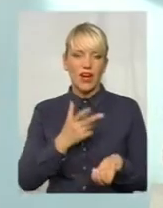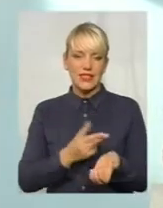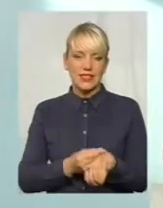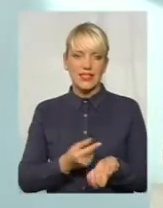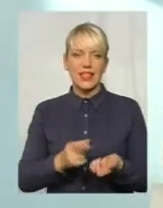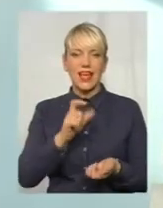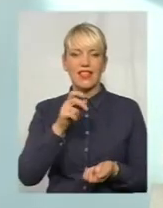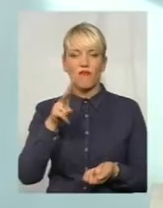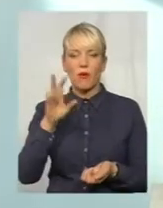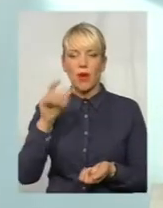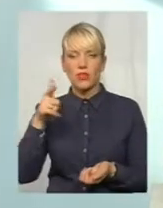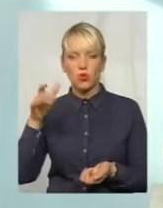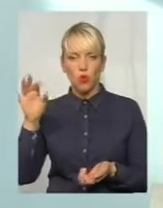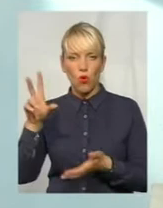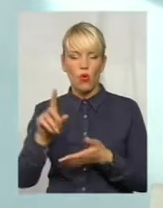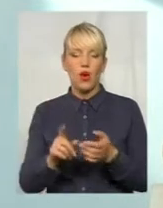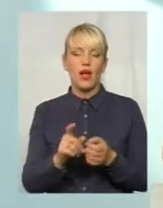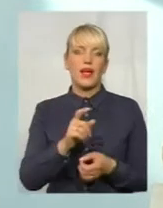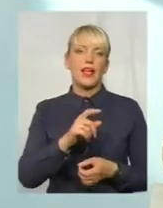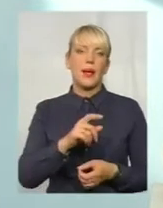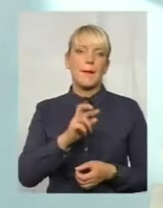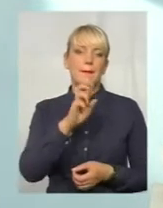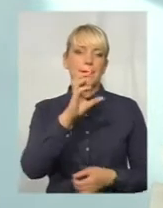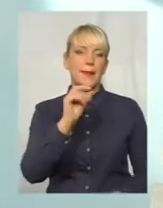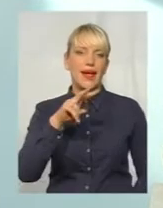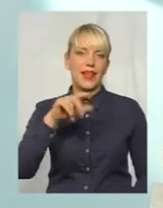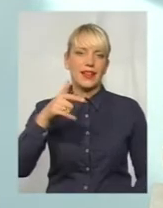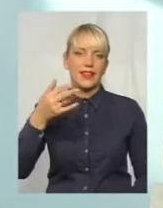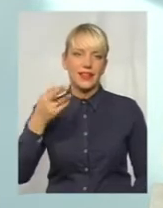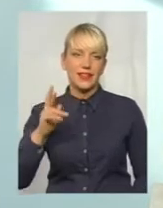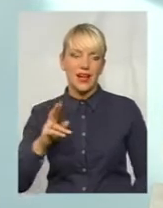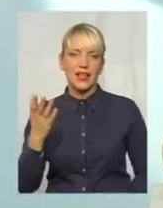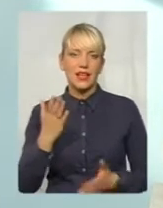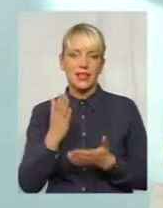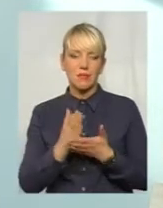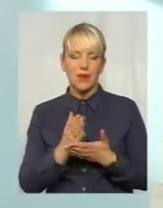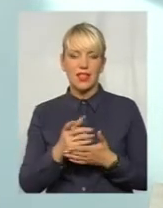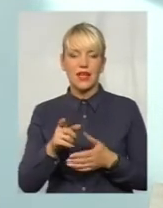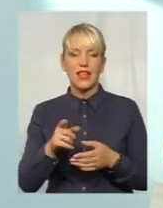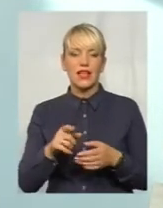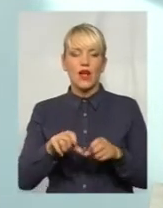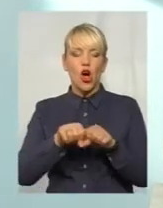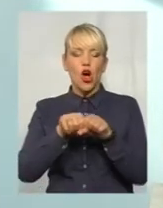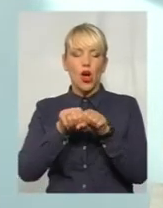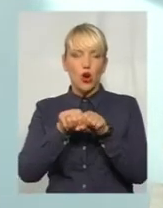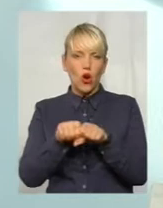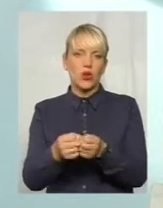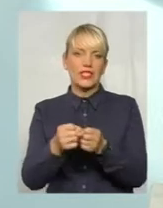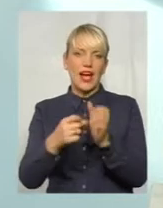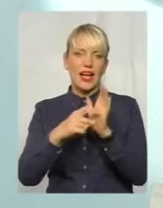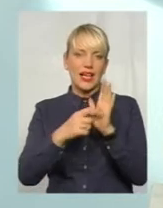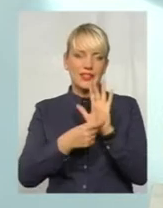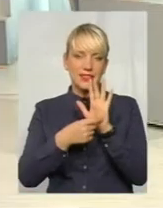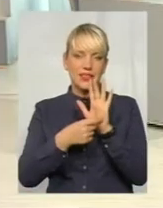французьку, яка мала в собі складові не цільноклітинні, а якби розламані клітинки цієї кашлюкової